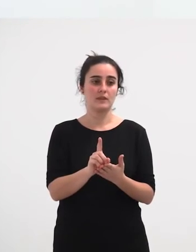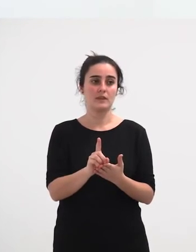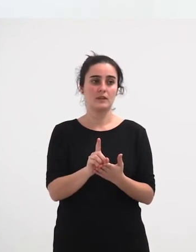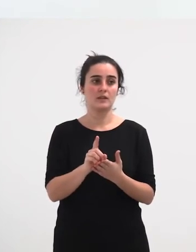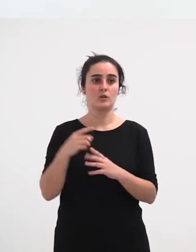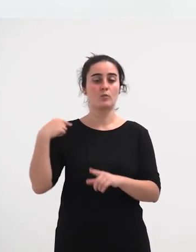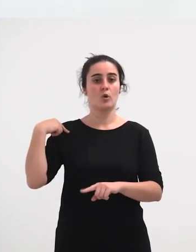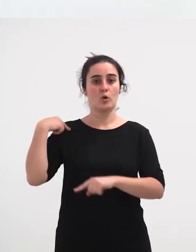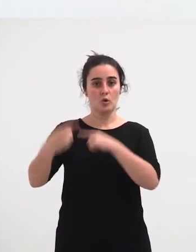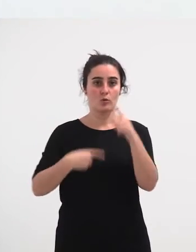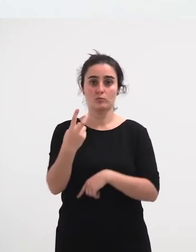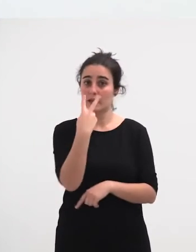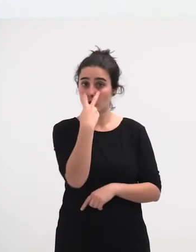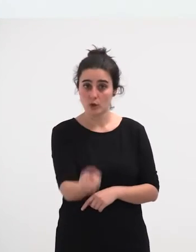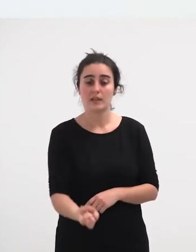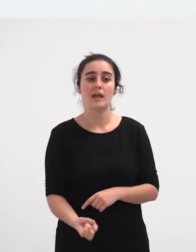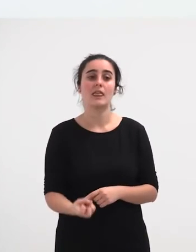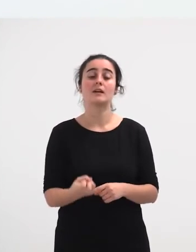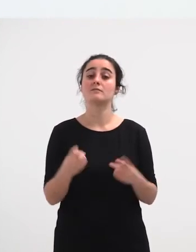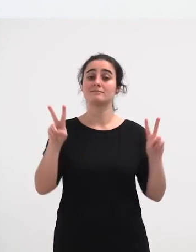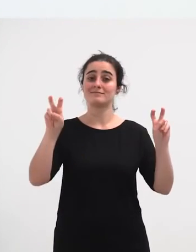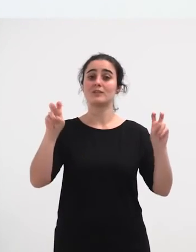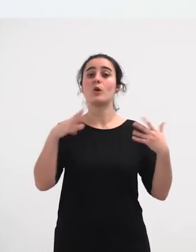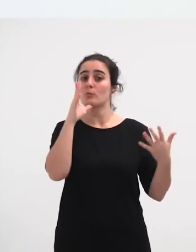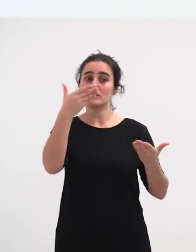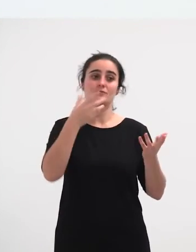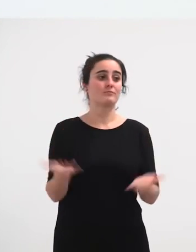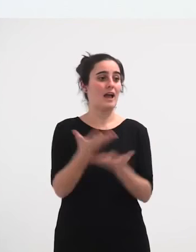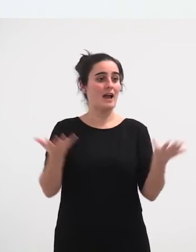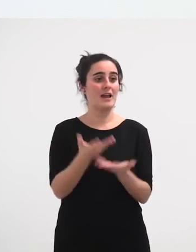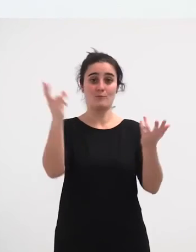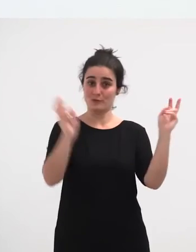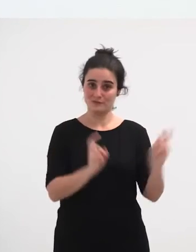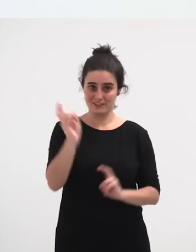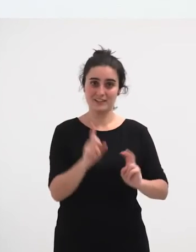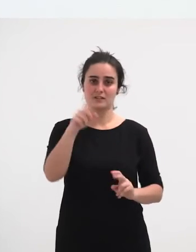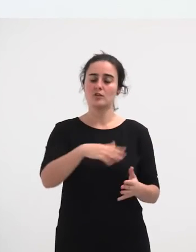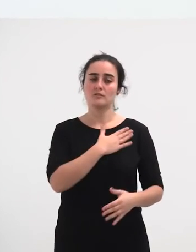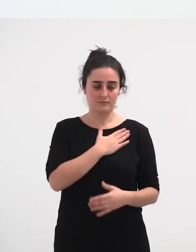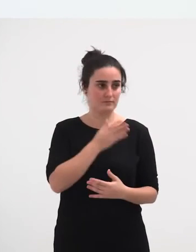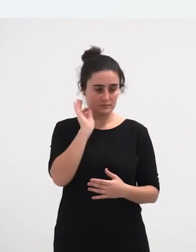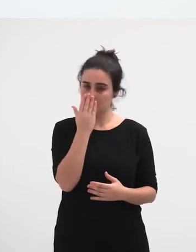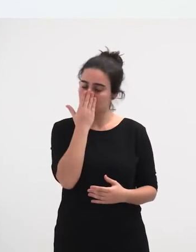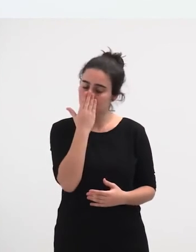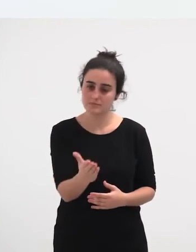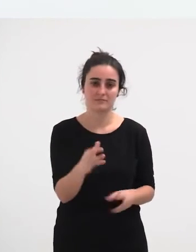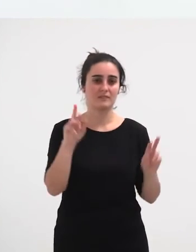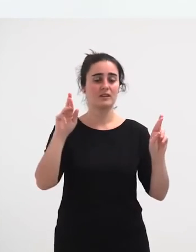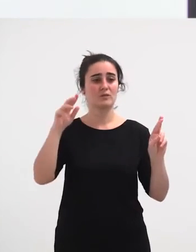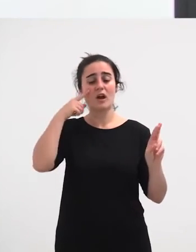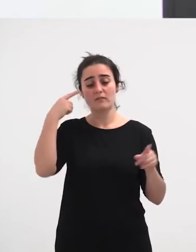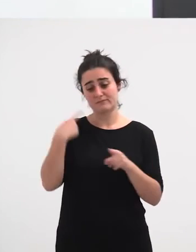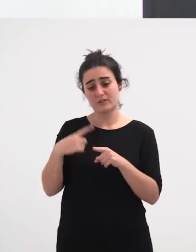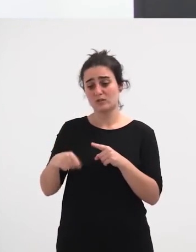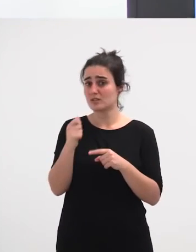horkitua duela izena, eta animatzen zaitu uste tetortxera, eta bihotxez espero du torrelako gertaerak fare